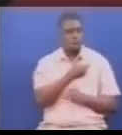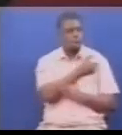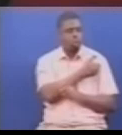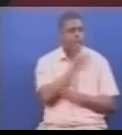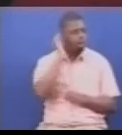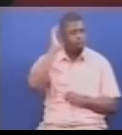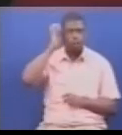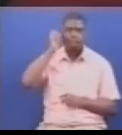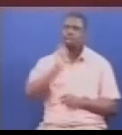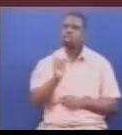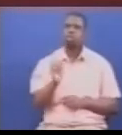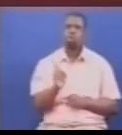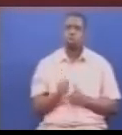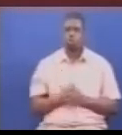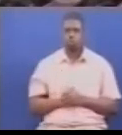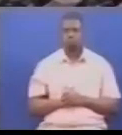muhimbili.